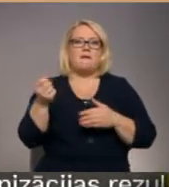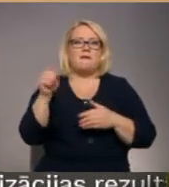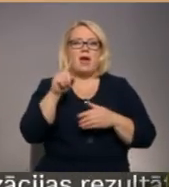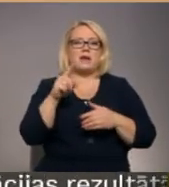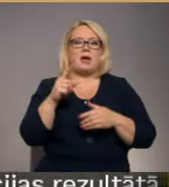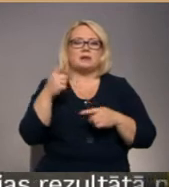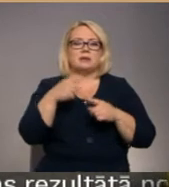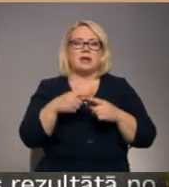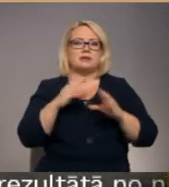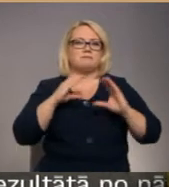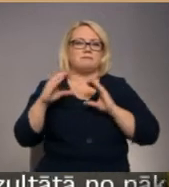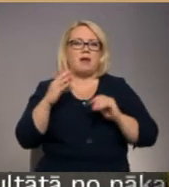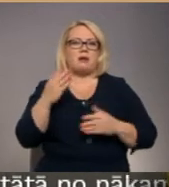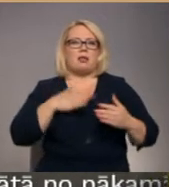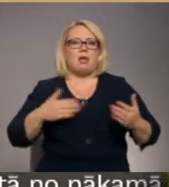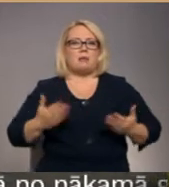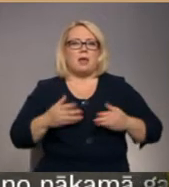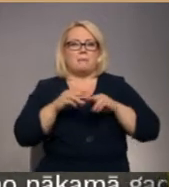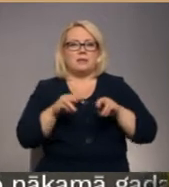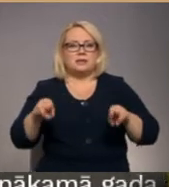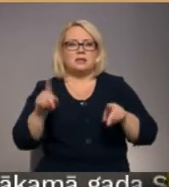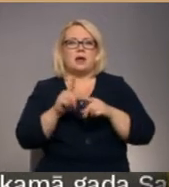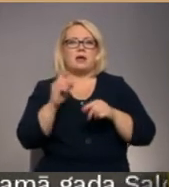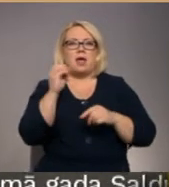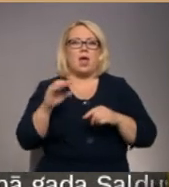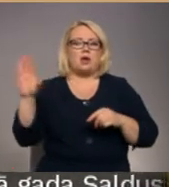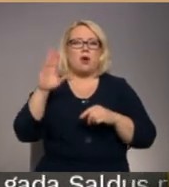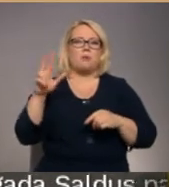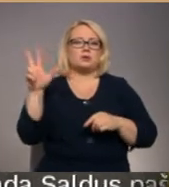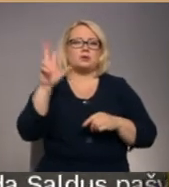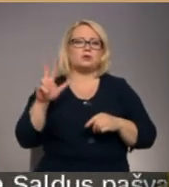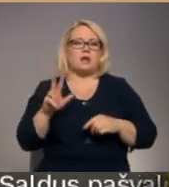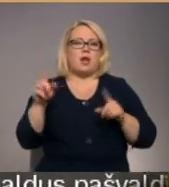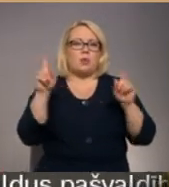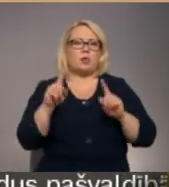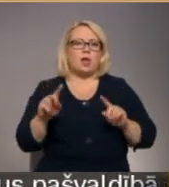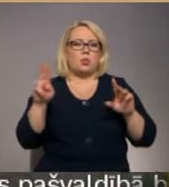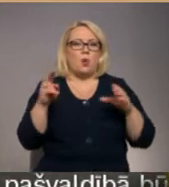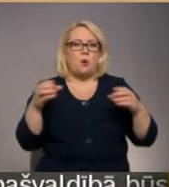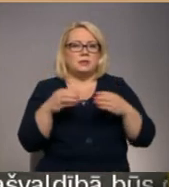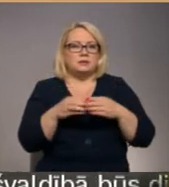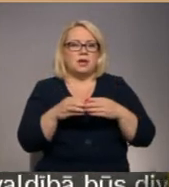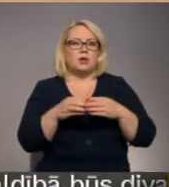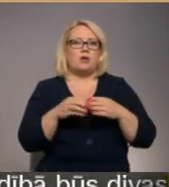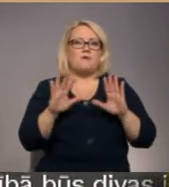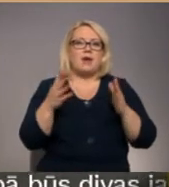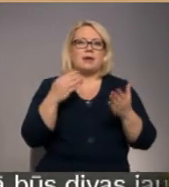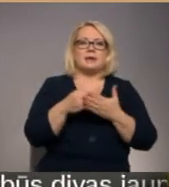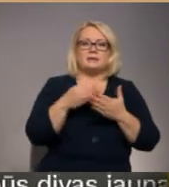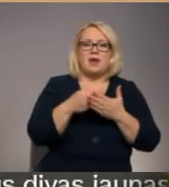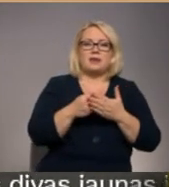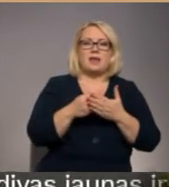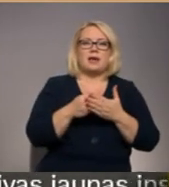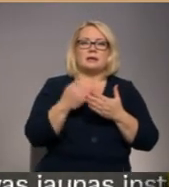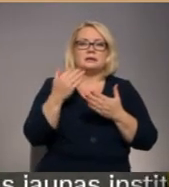ministriju, gan ar Eiropas sociālo lietu komisiju, lai izvērtētu, cik lielā